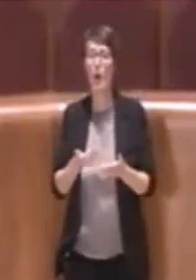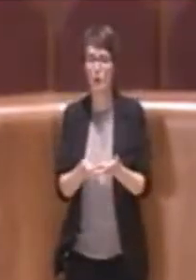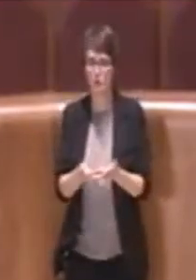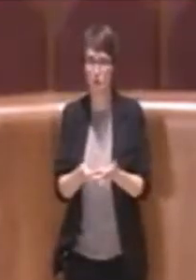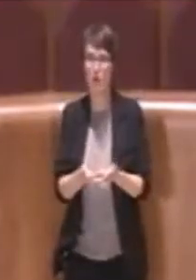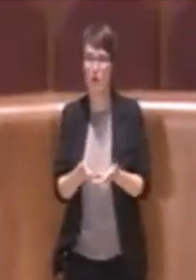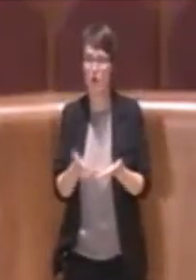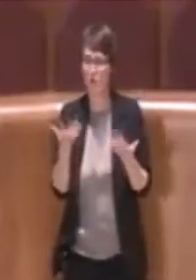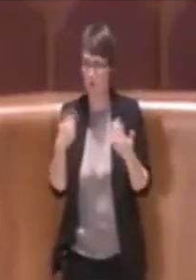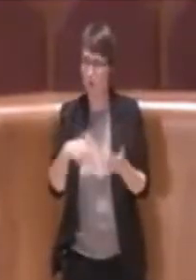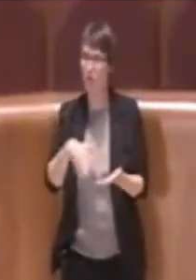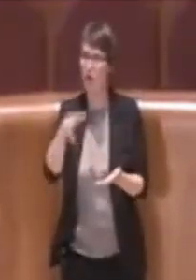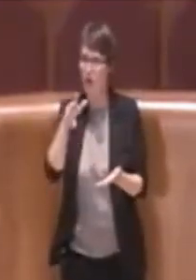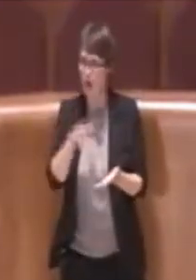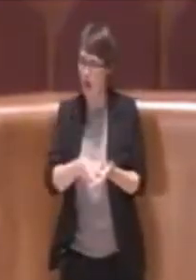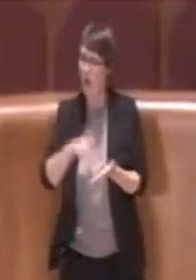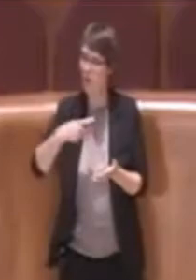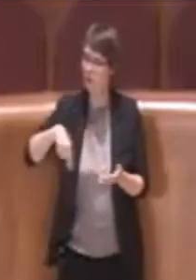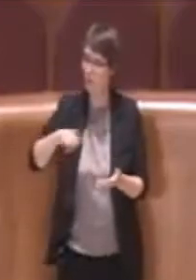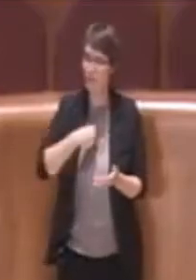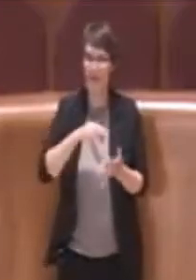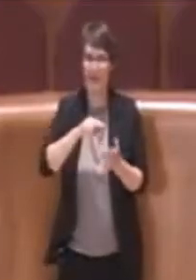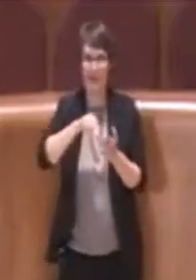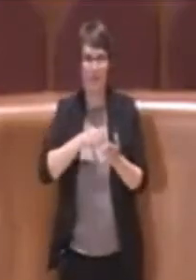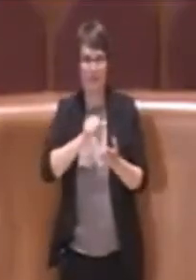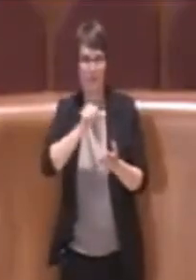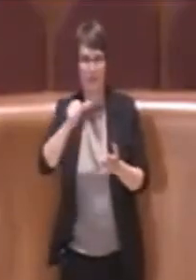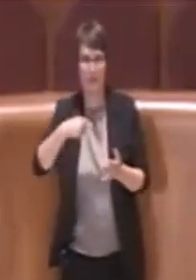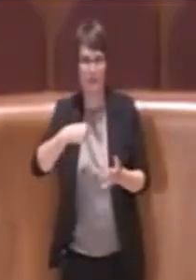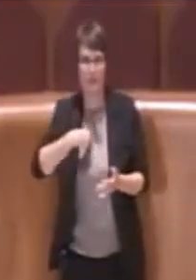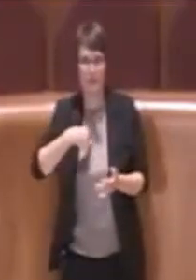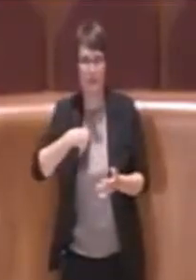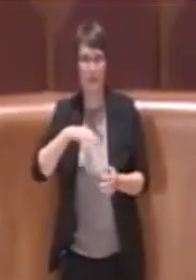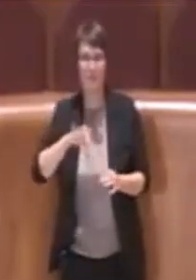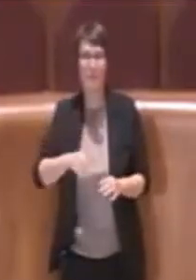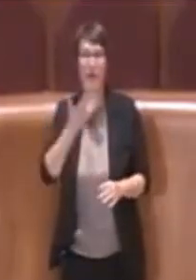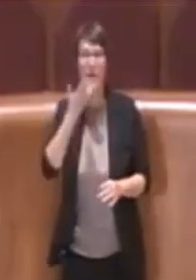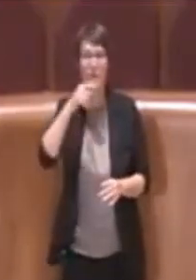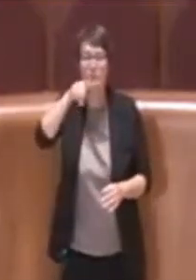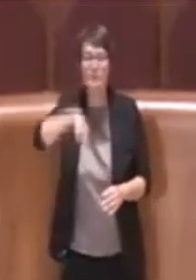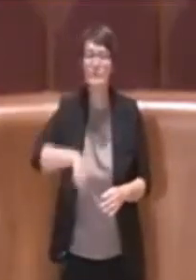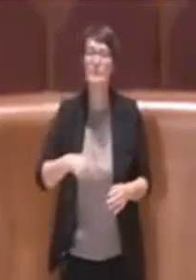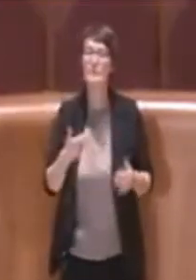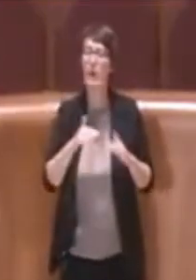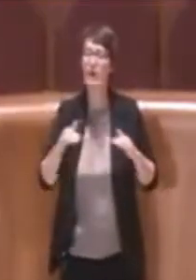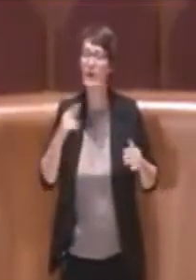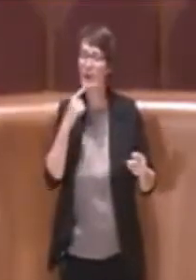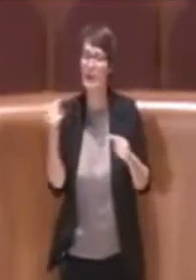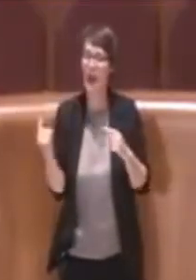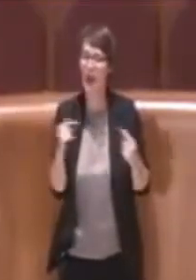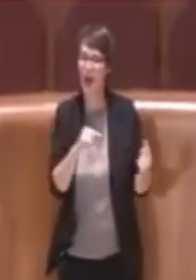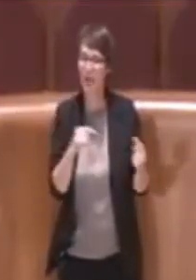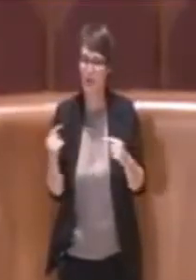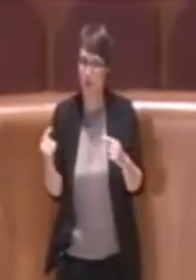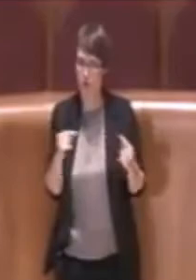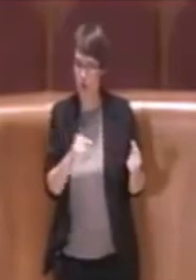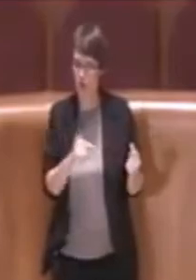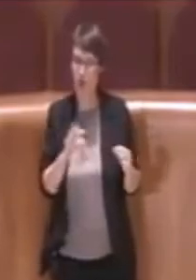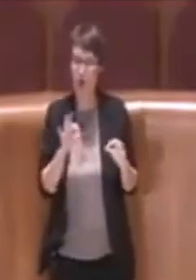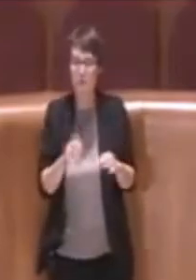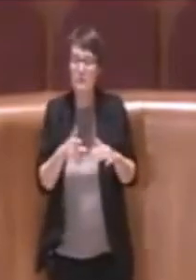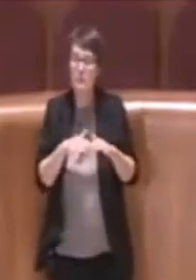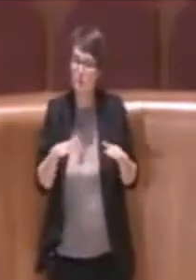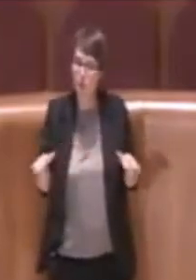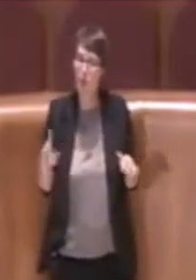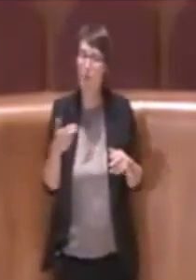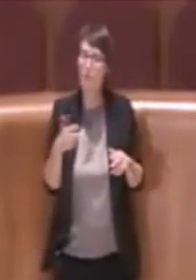interforze proprio su questo tema e si è attivato un tavolo del Comune di Rome che è stato chiesto alla